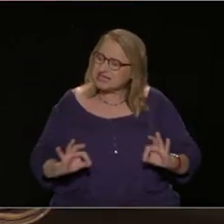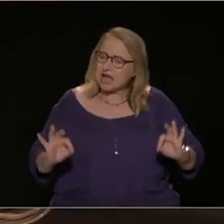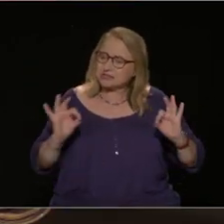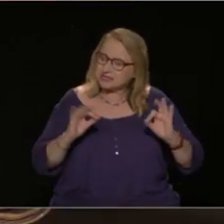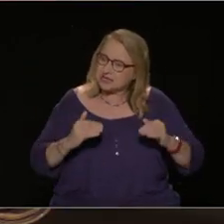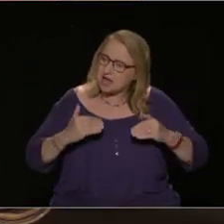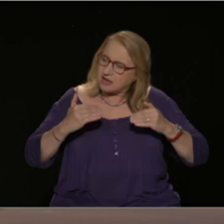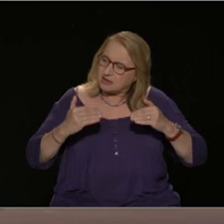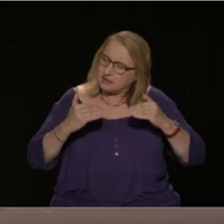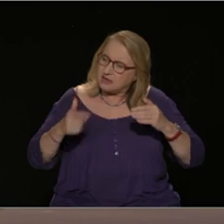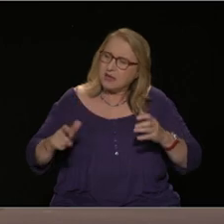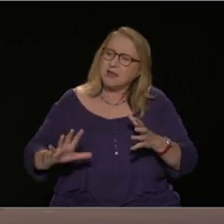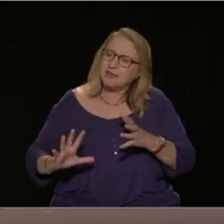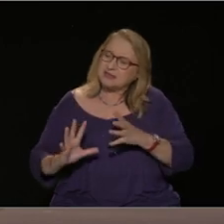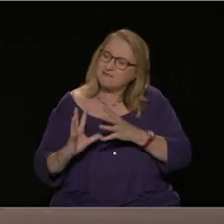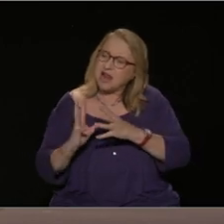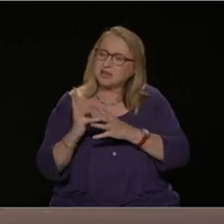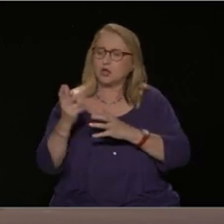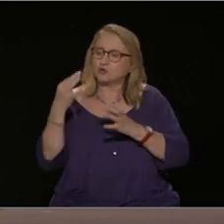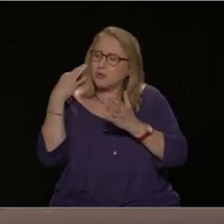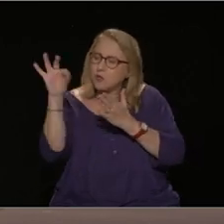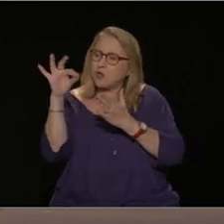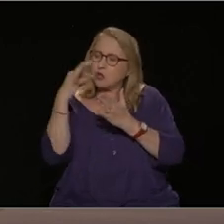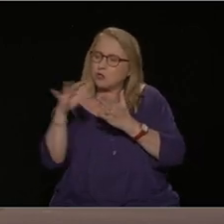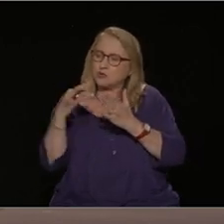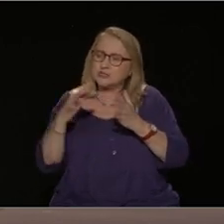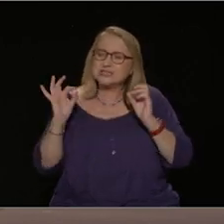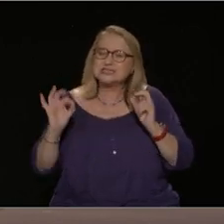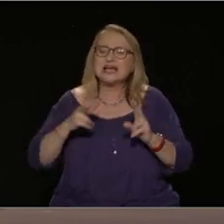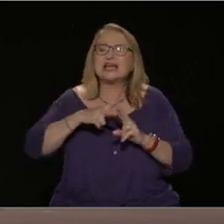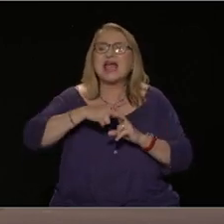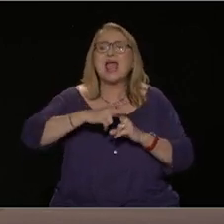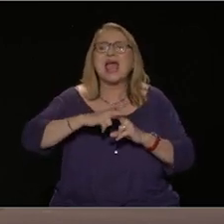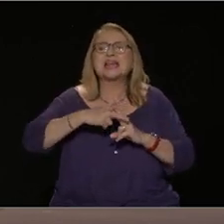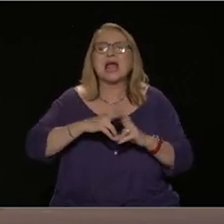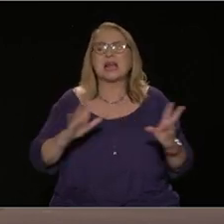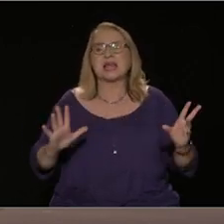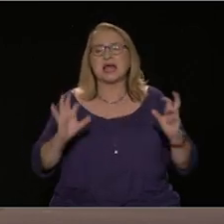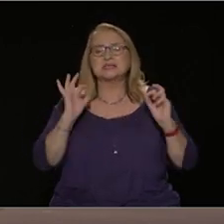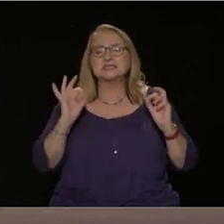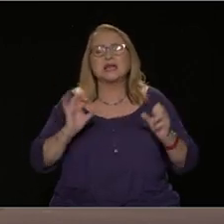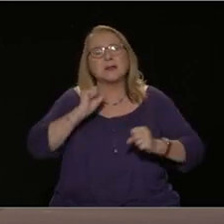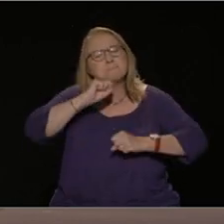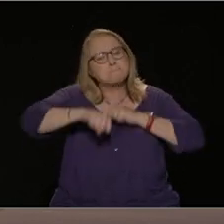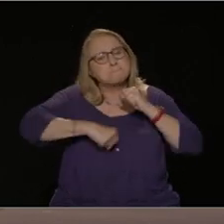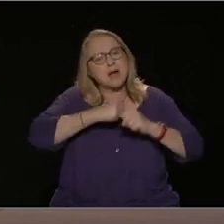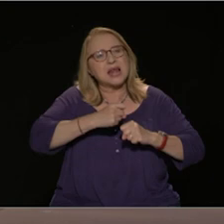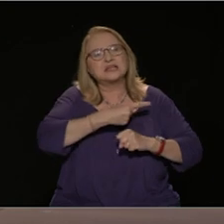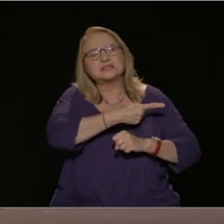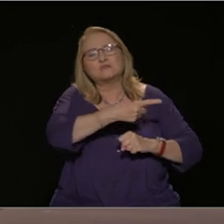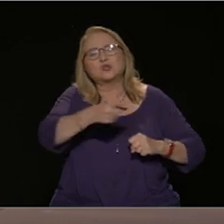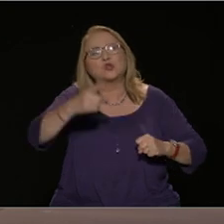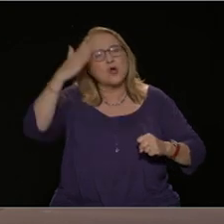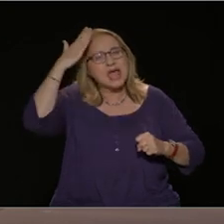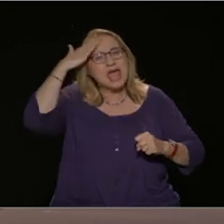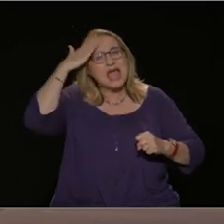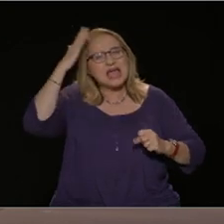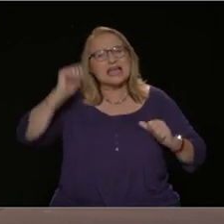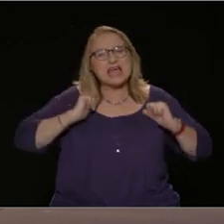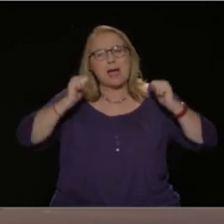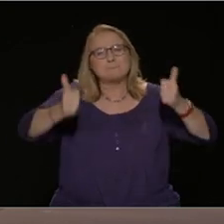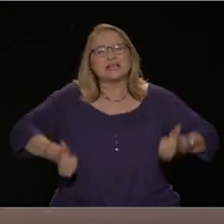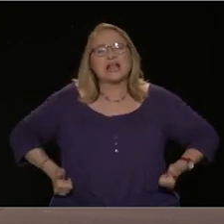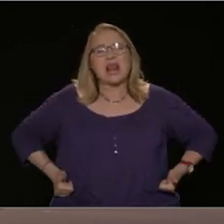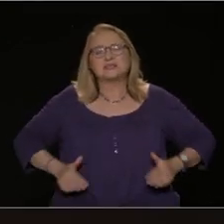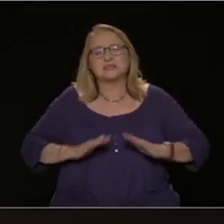πάλης, απέναντι σε ένα καπιταλιστικό σύστημα, το οποίο, ξαναλέω, μας έχει κηρύξει τον πόλεμο και δεν θέλει να κάνει την παραμικρή